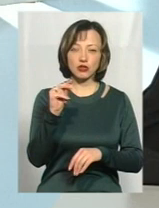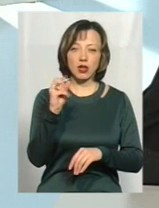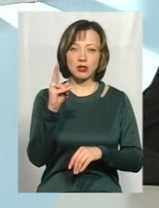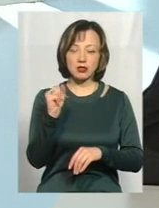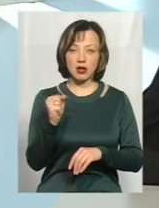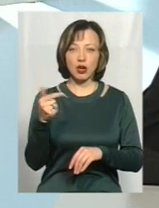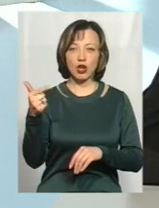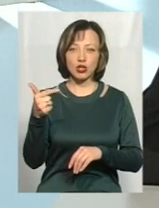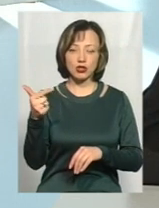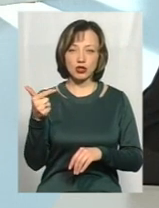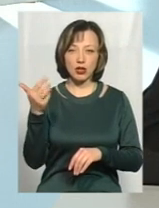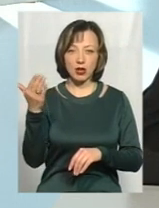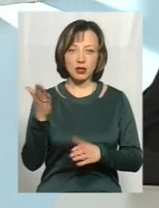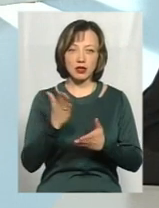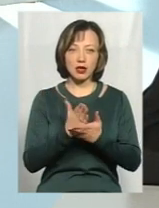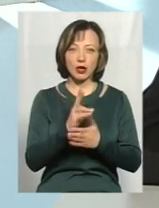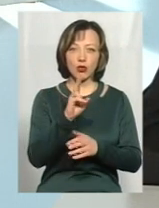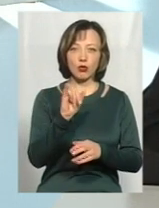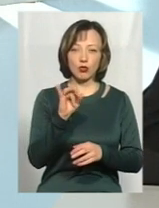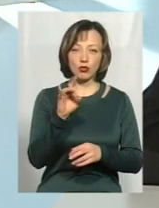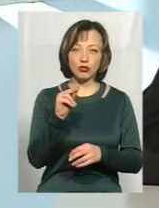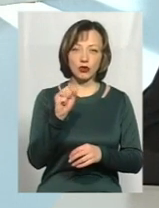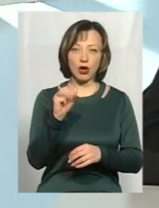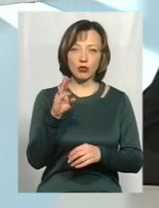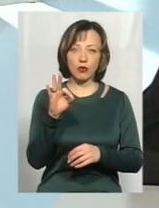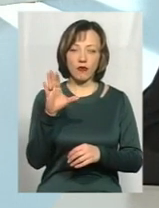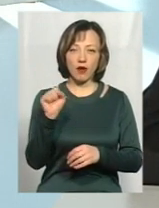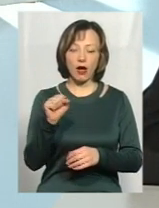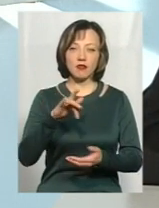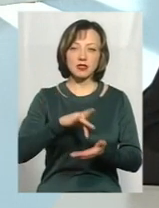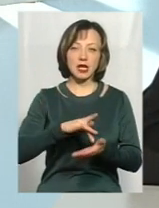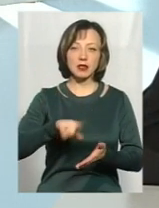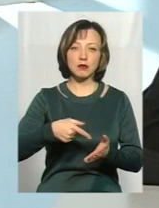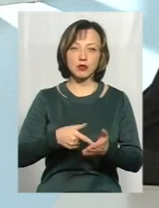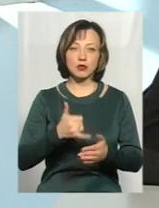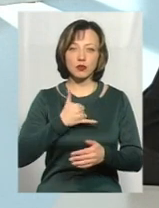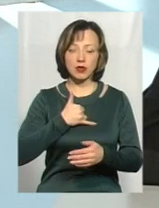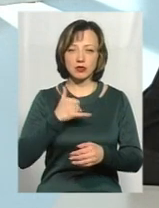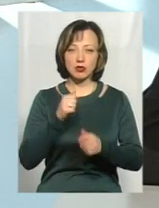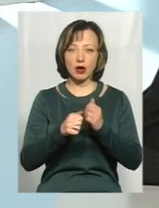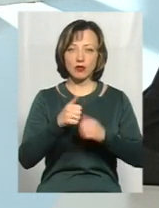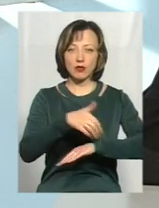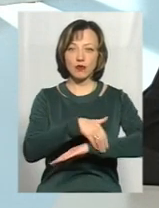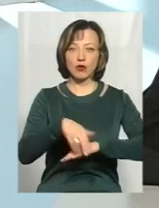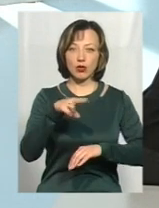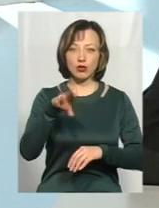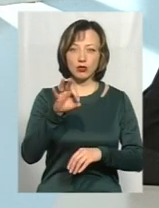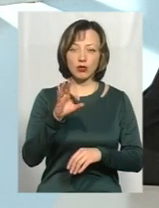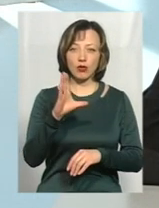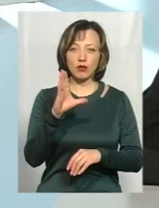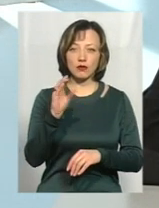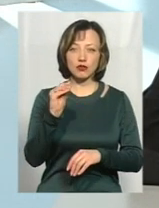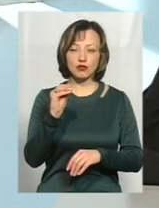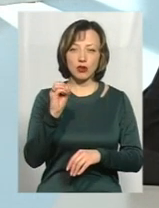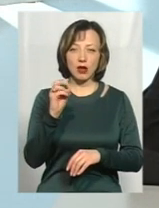Гречани, є Курчатова, по центру міста в нас підпадають і вулиця Довженка буває,